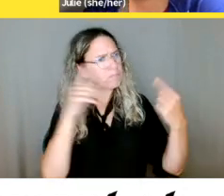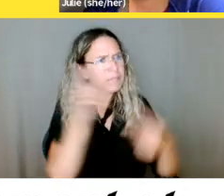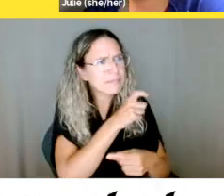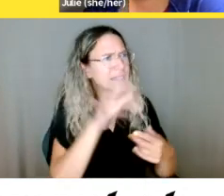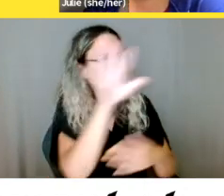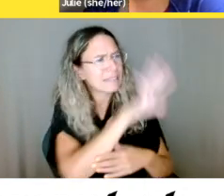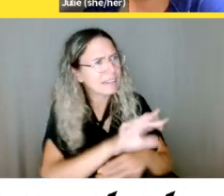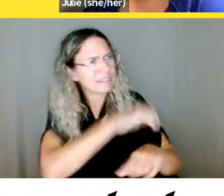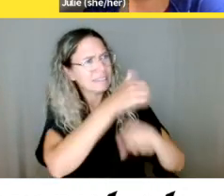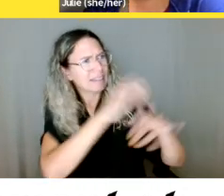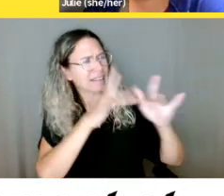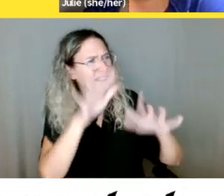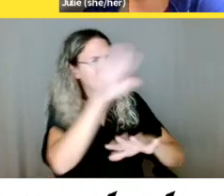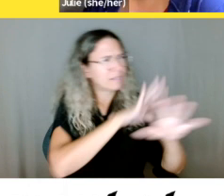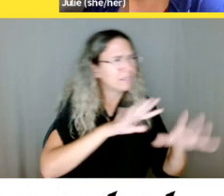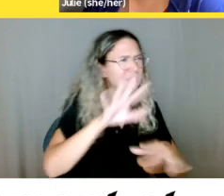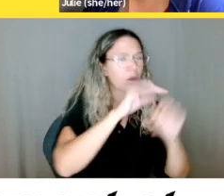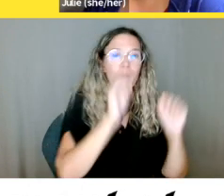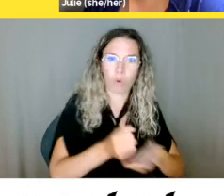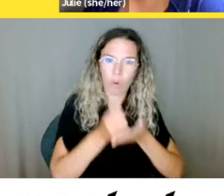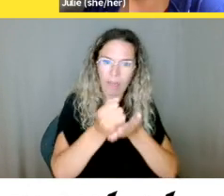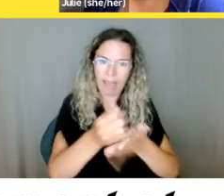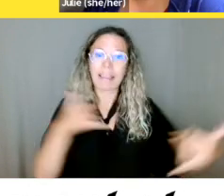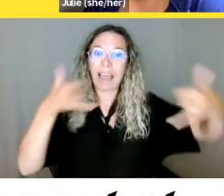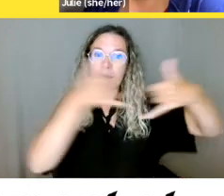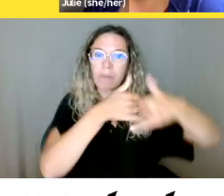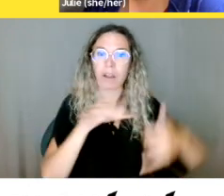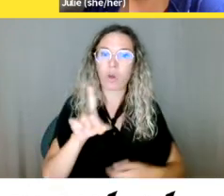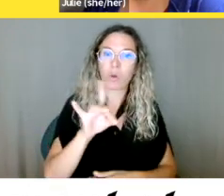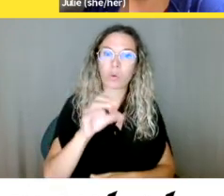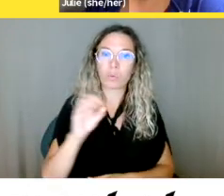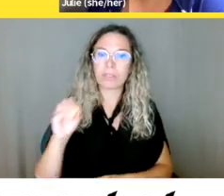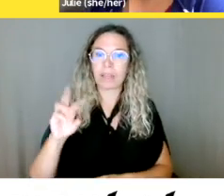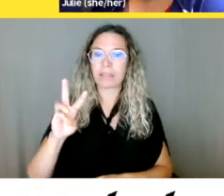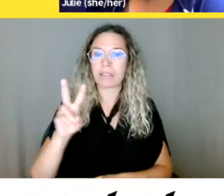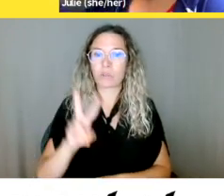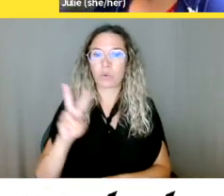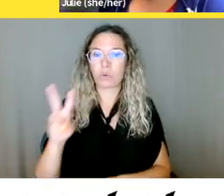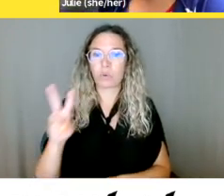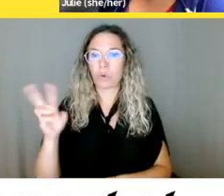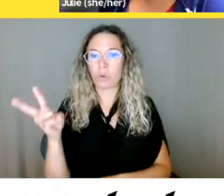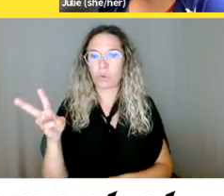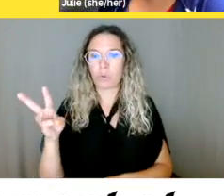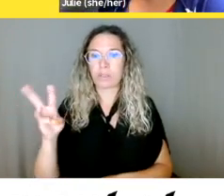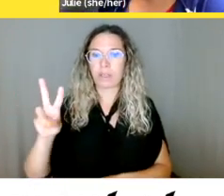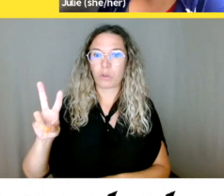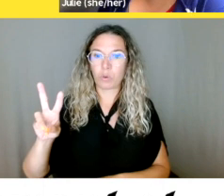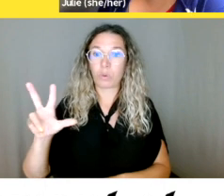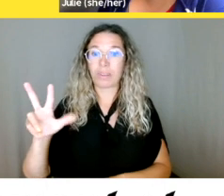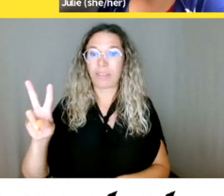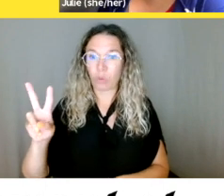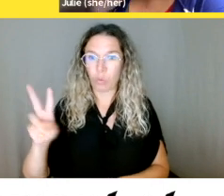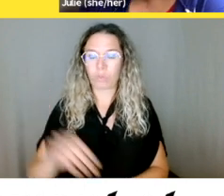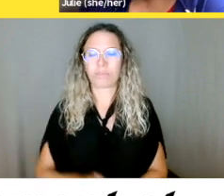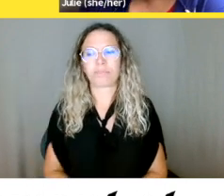-6232. Donc ça, vous l'avez dans le document que vous allez recevoir